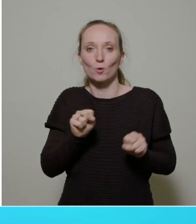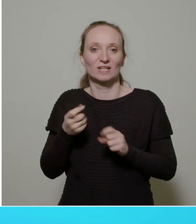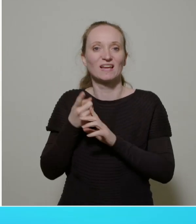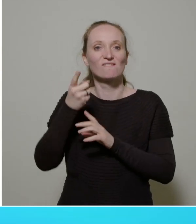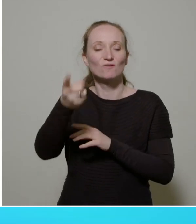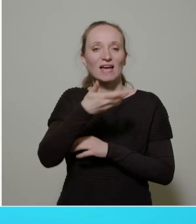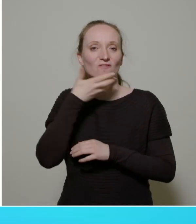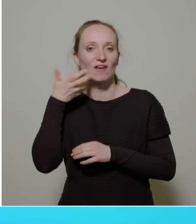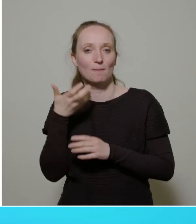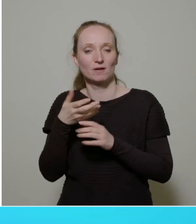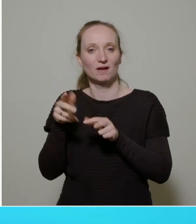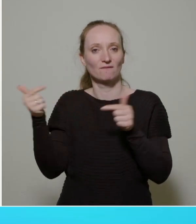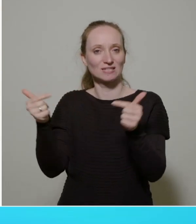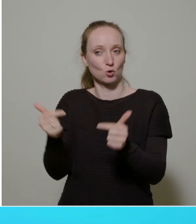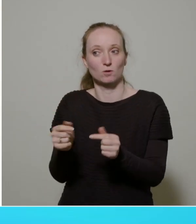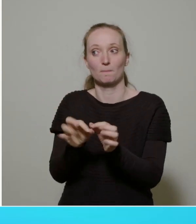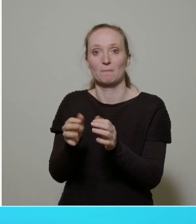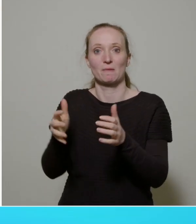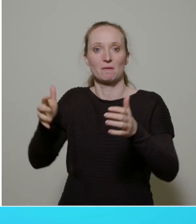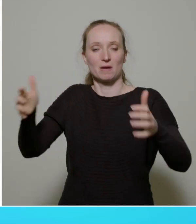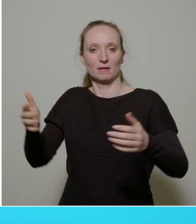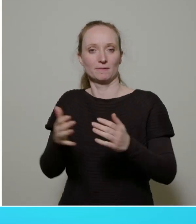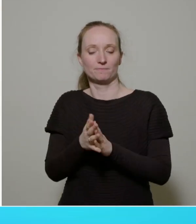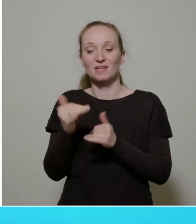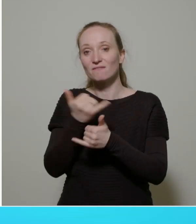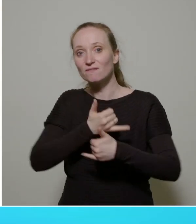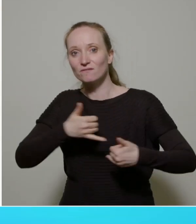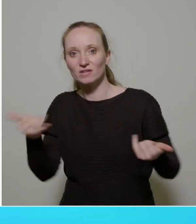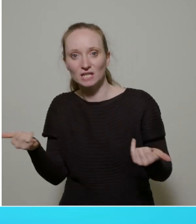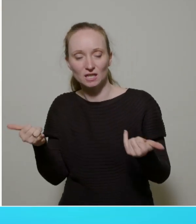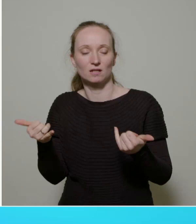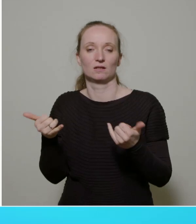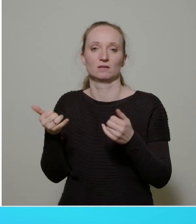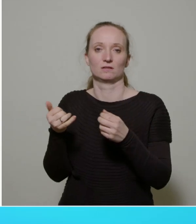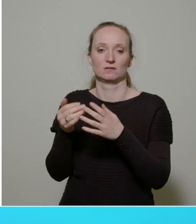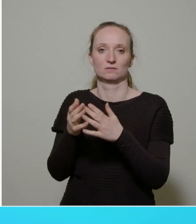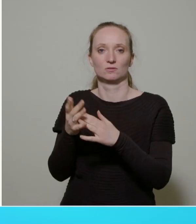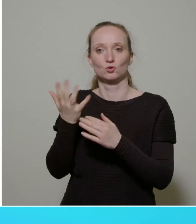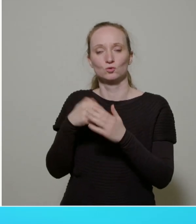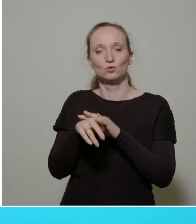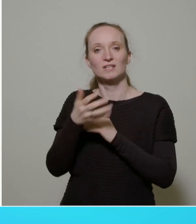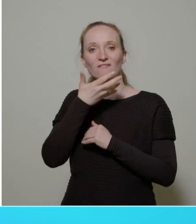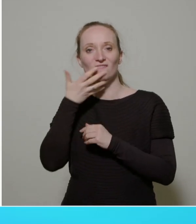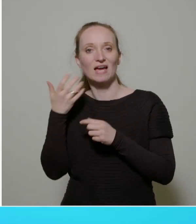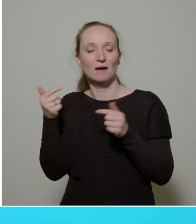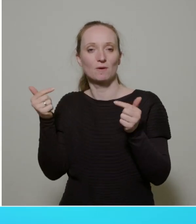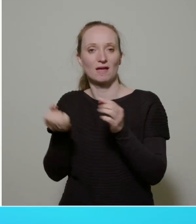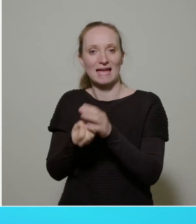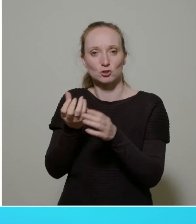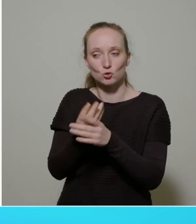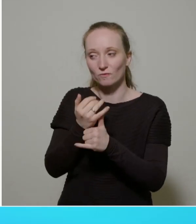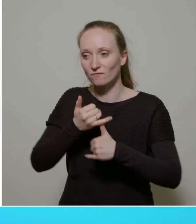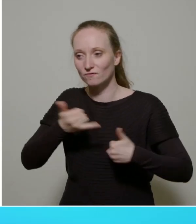ausweiten. In welcher Form wird die Fernwärmeversorgung von der Wärmeerzeugung her verändert. Was